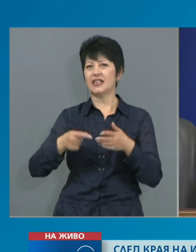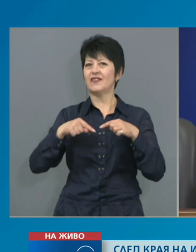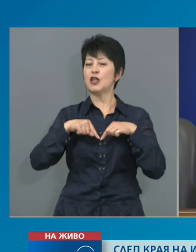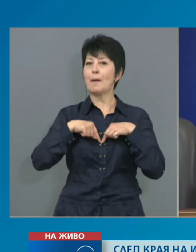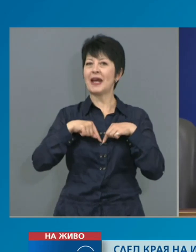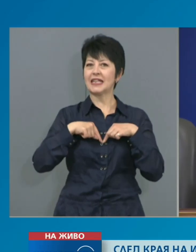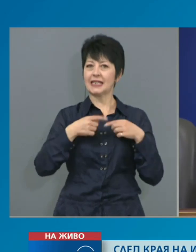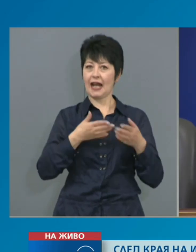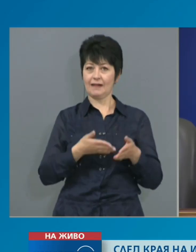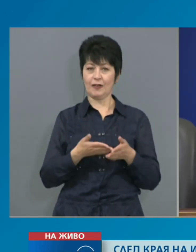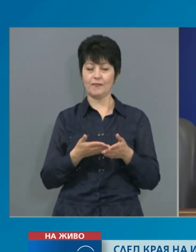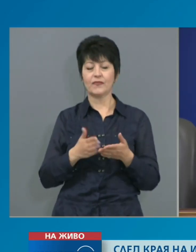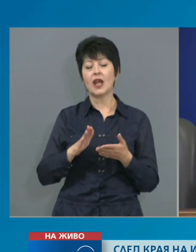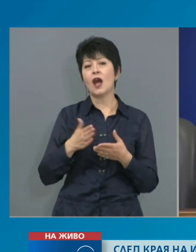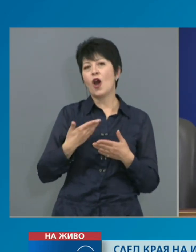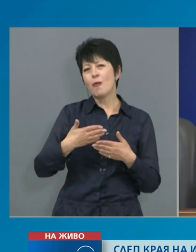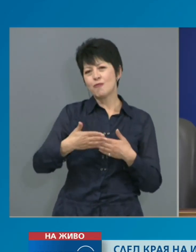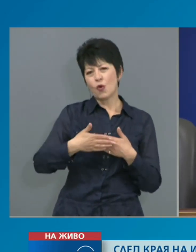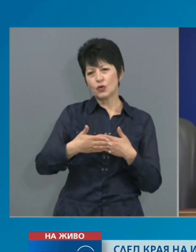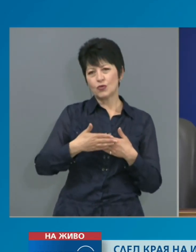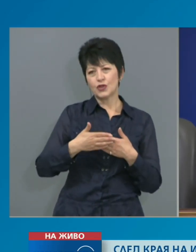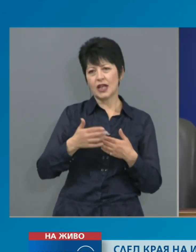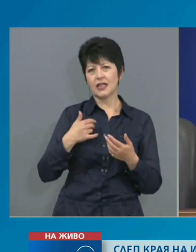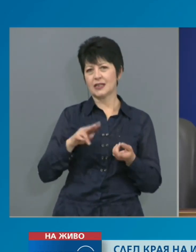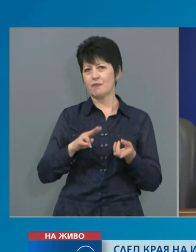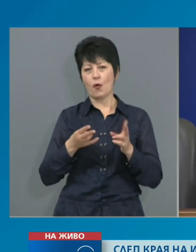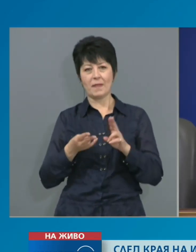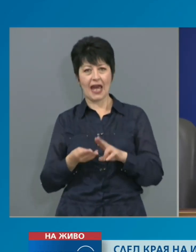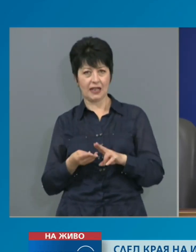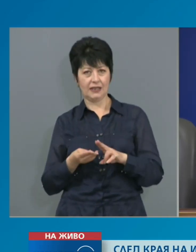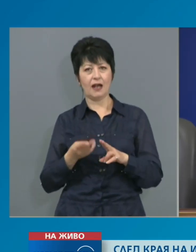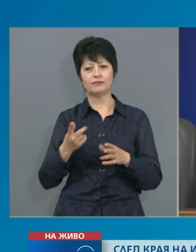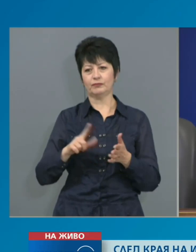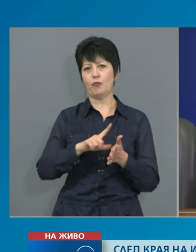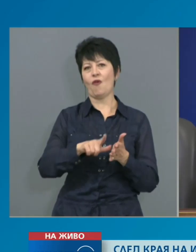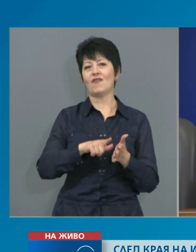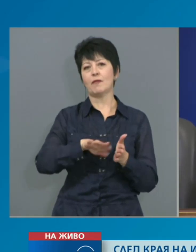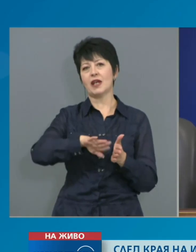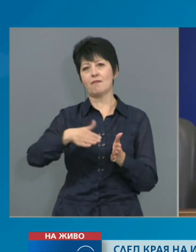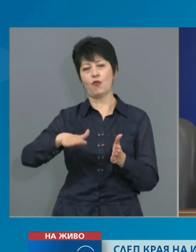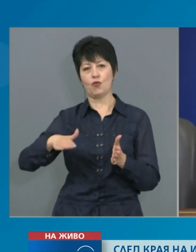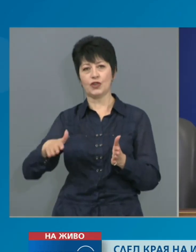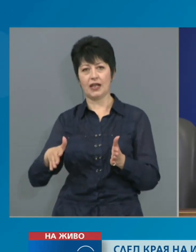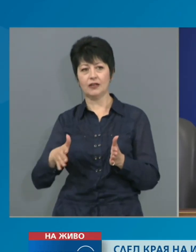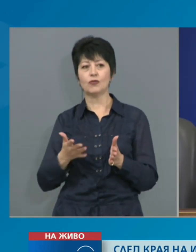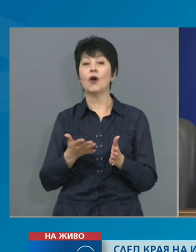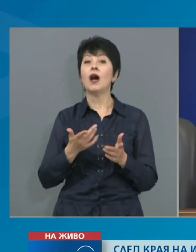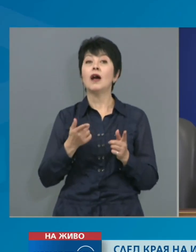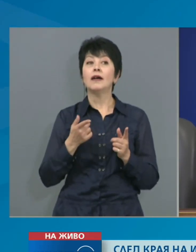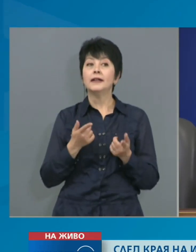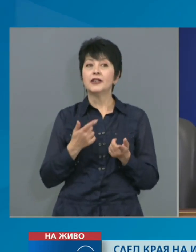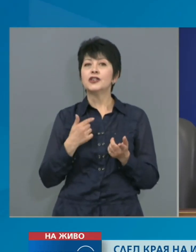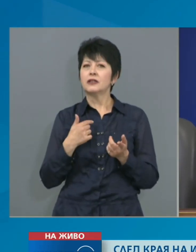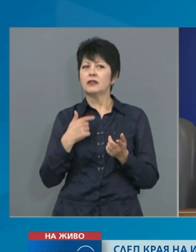По отношение на измененията в закона за мерките и действията по време на извънредното положение, ще насоча